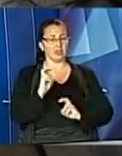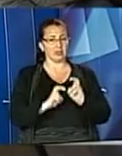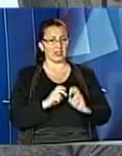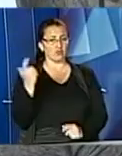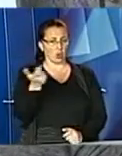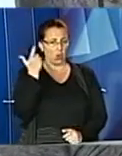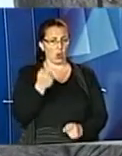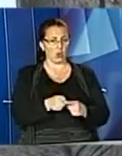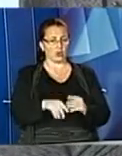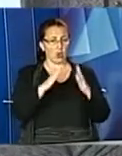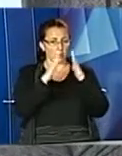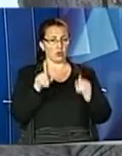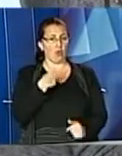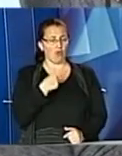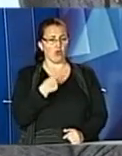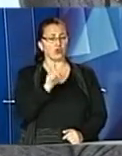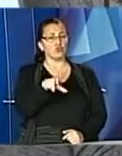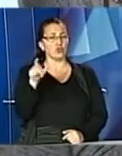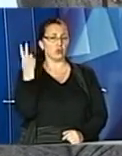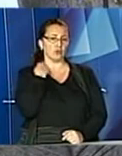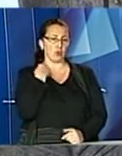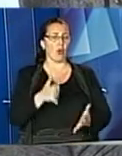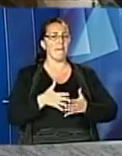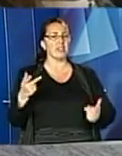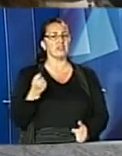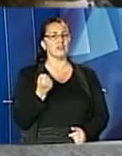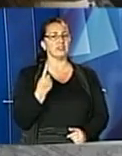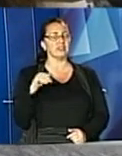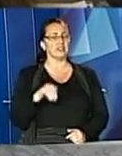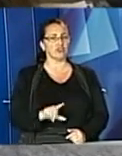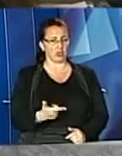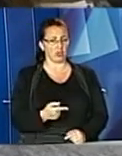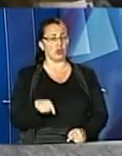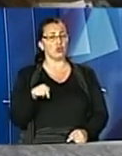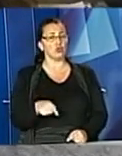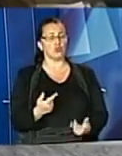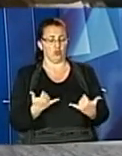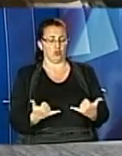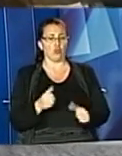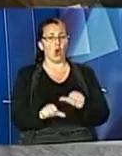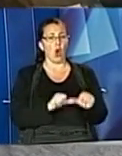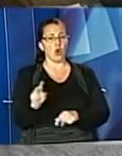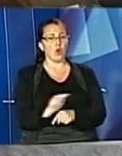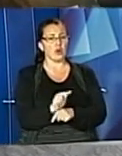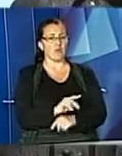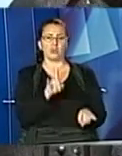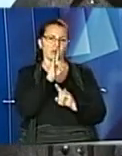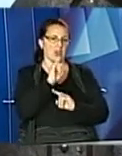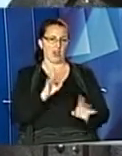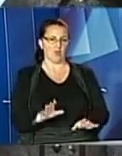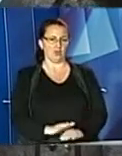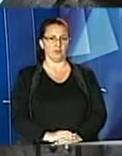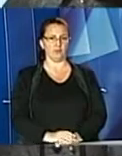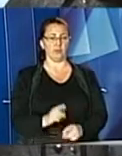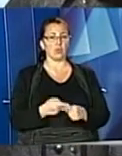є будинок, переконують, що мешканці заборгували більше 11 тисяч гривень, і тому цьогоріч жодних ремонтних робіт проводити тут не можуть. У даному